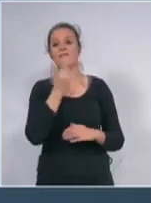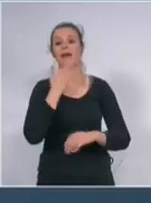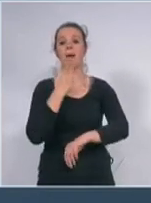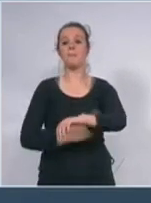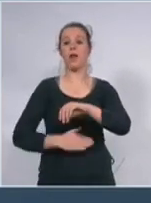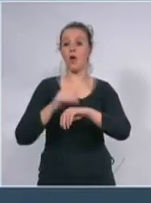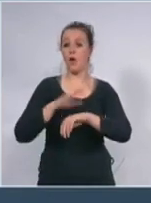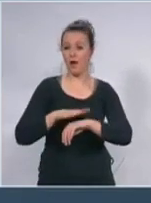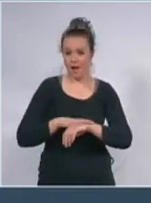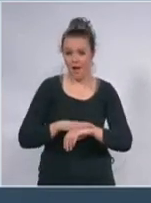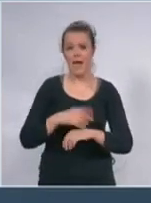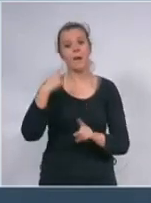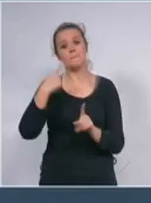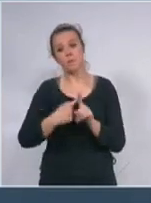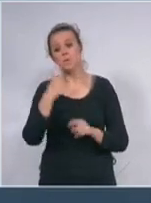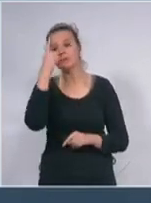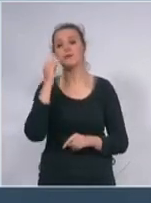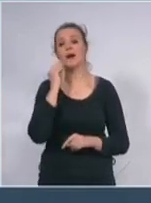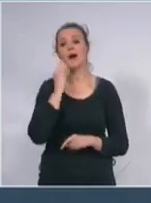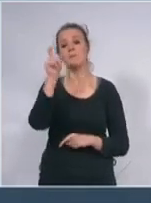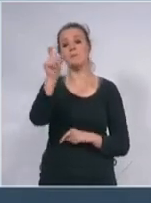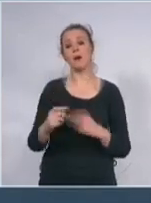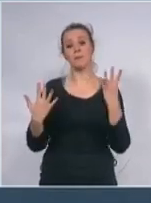imamo baku od 92 godina na respiratoru